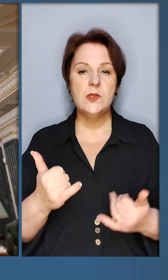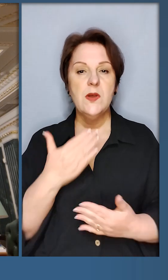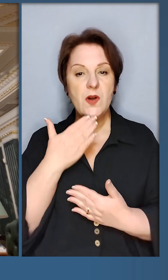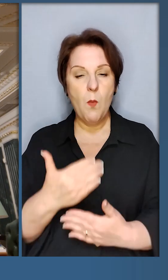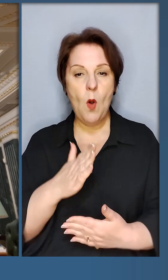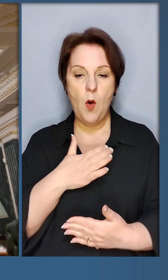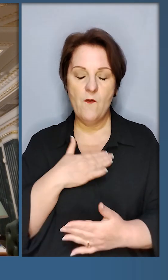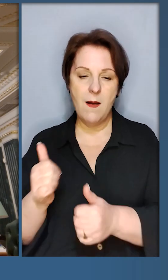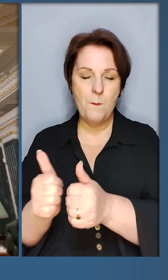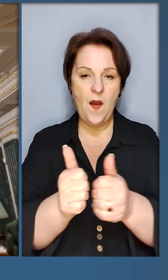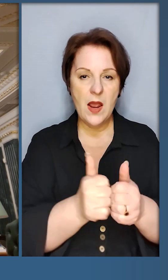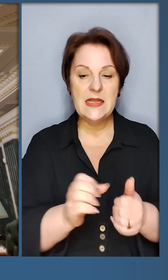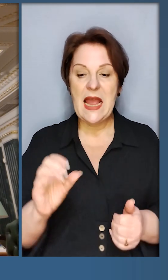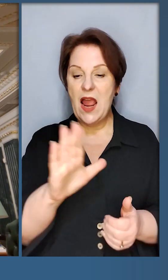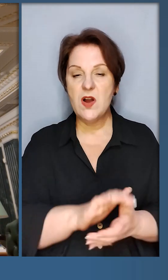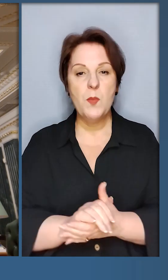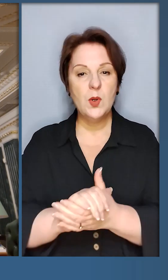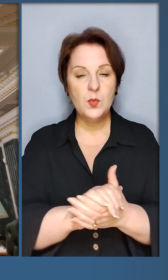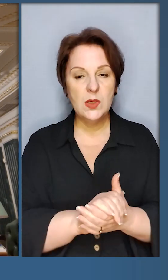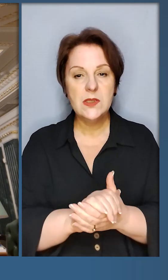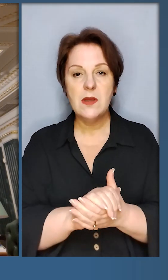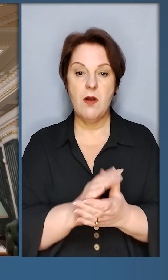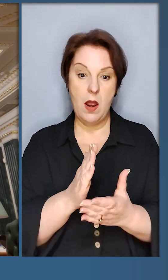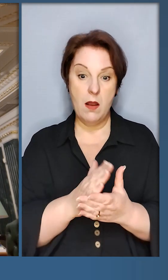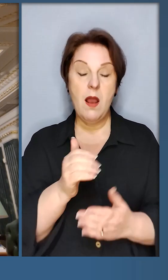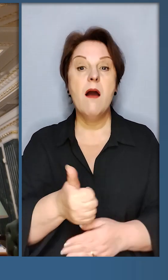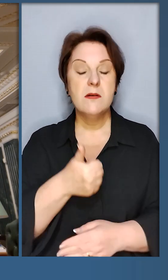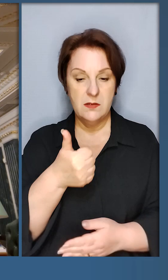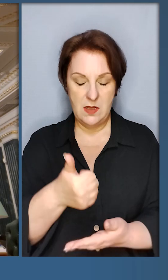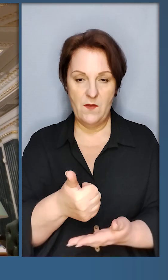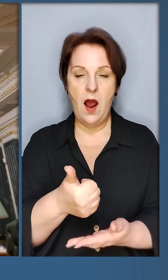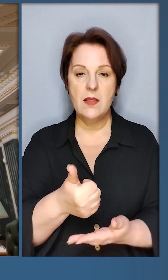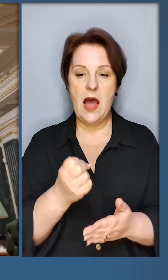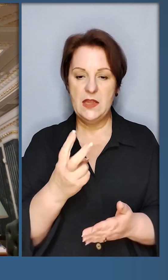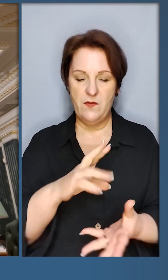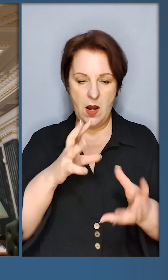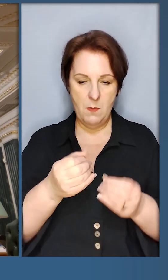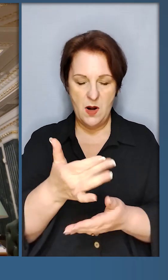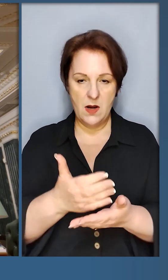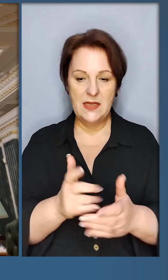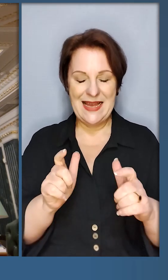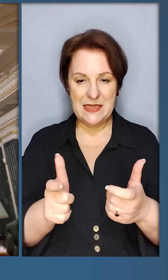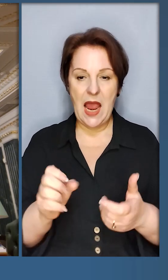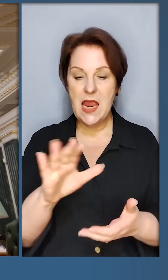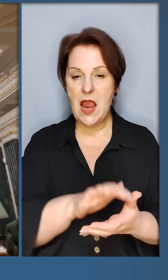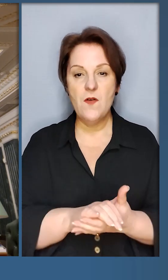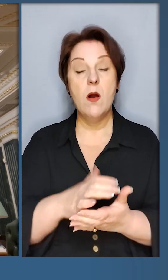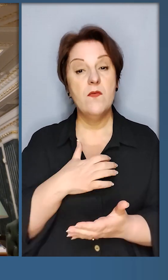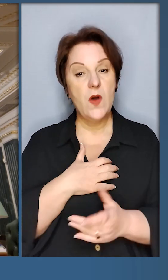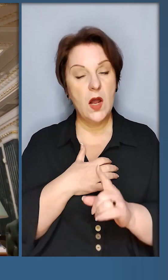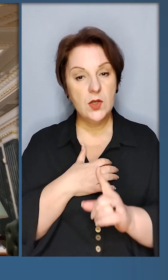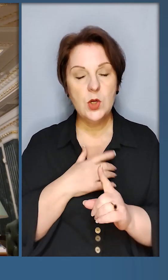нашим партнерам. В Європейському Союзі є схвалення 12-го пакету санкцій Євросоюзу.